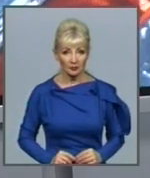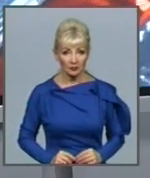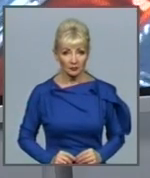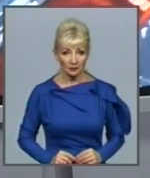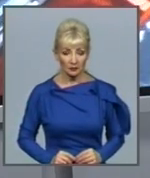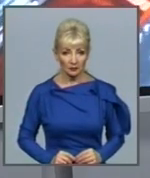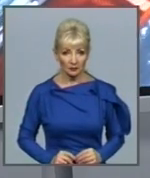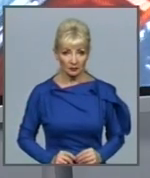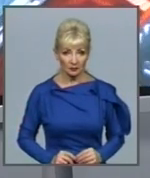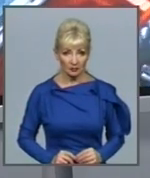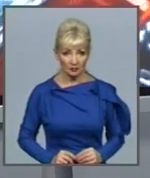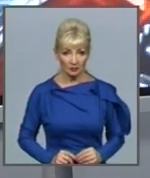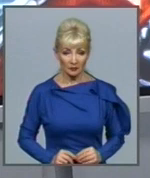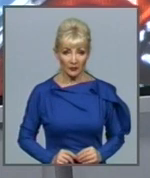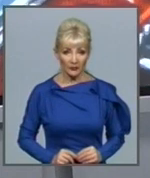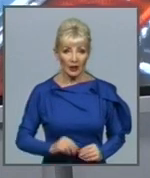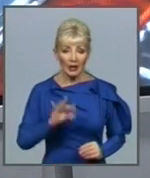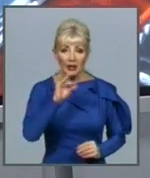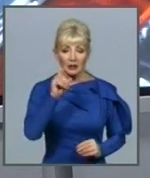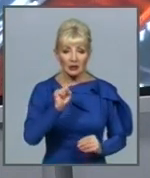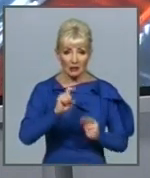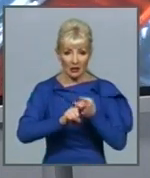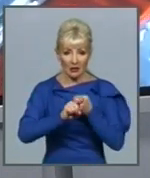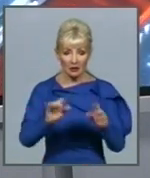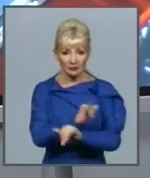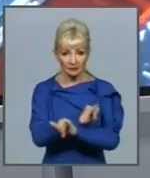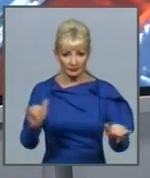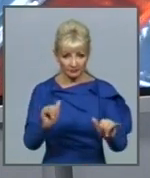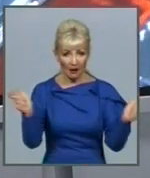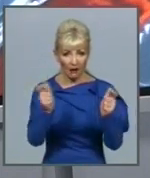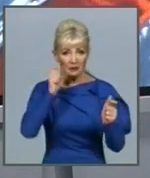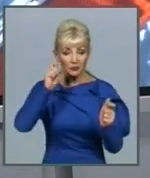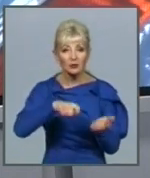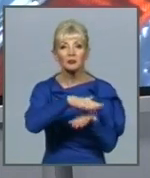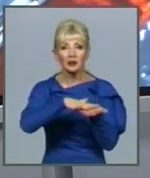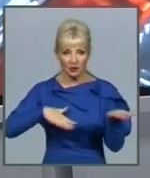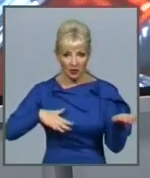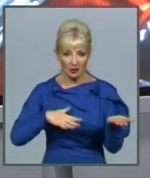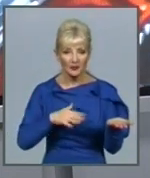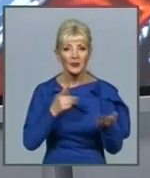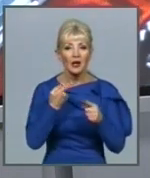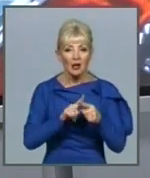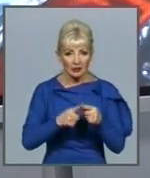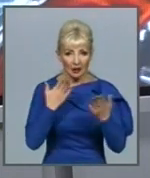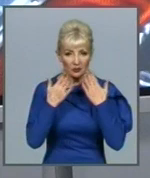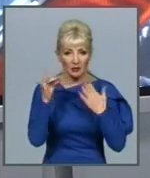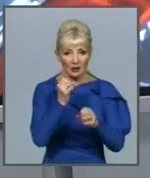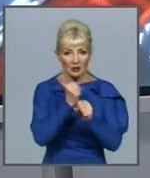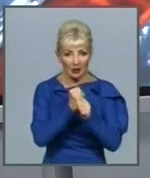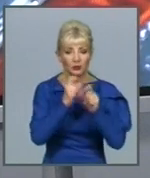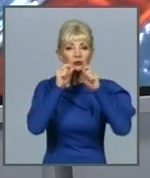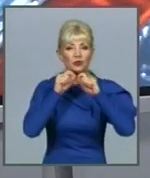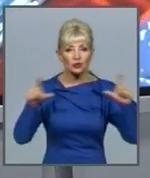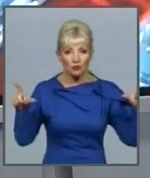А між тим, через пандемію коронавірусу карантин в Україні продовжується. Зокрема, це стосується і роботи освітніх закладів, де формат